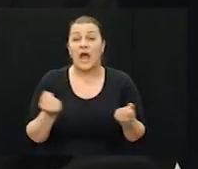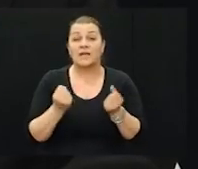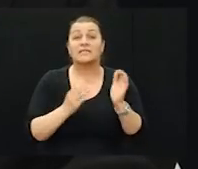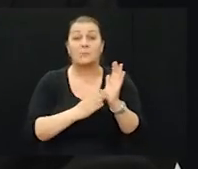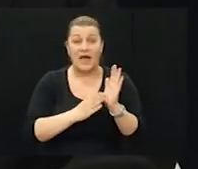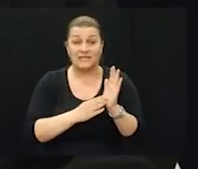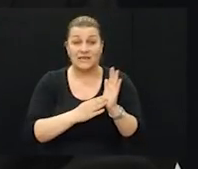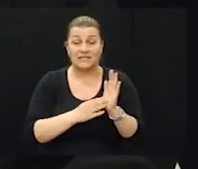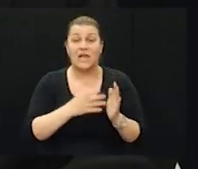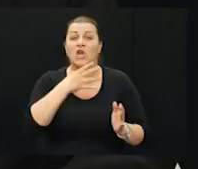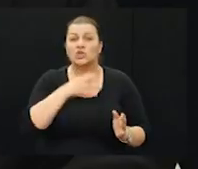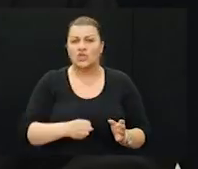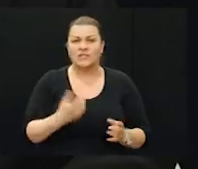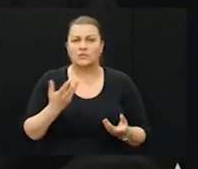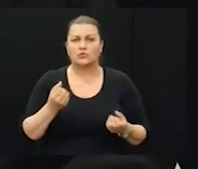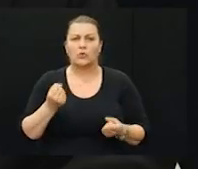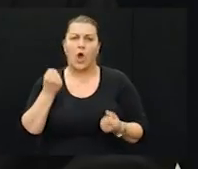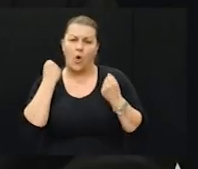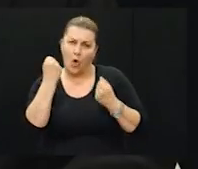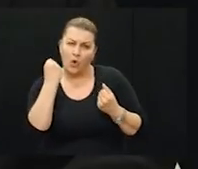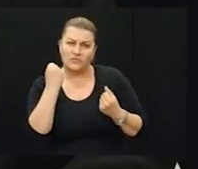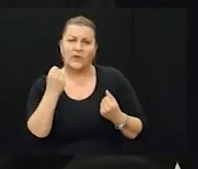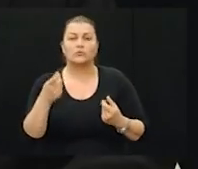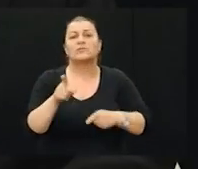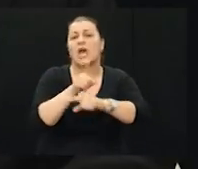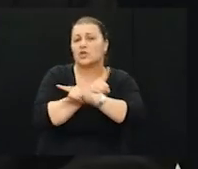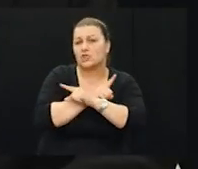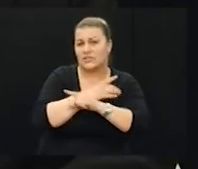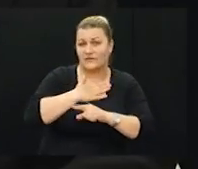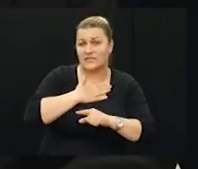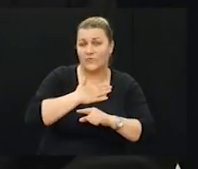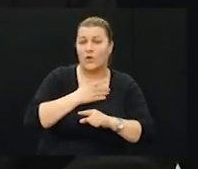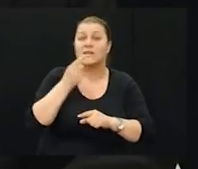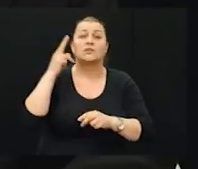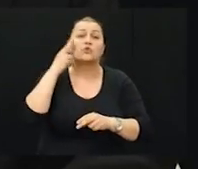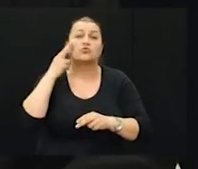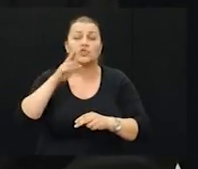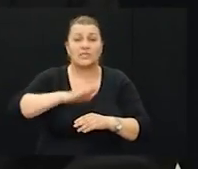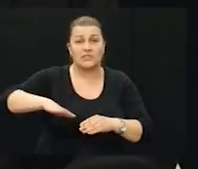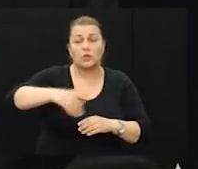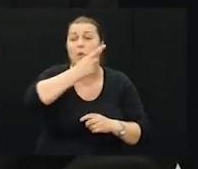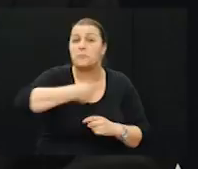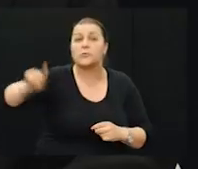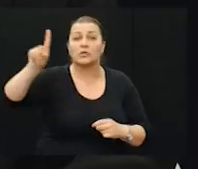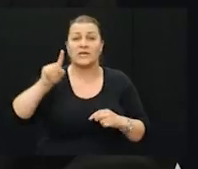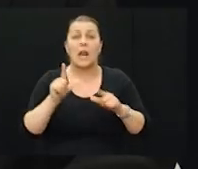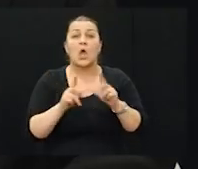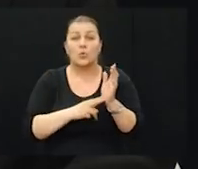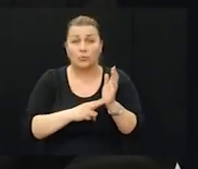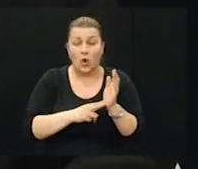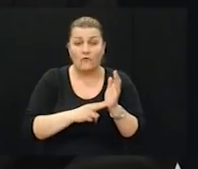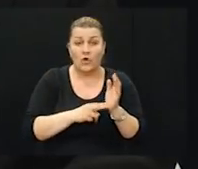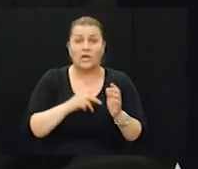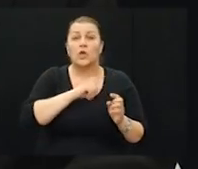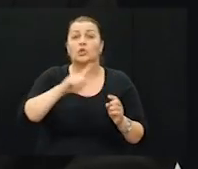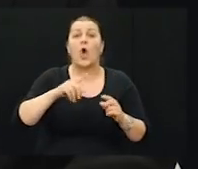Masenica, Četimcu su kao odmazu za uspjehe Hrvatske vojske i vlastite žrtve iz ružniča sezone oko Peruće protrijali snagre, umprofora i zauzeli